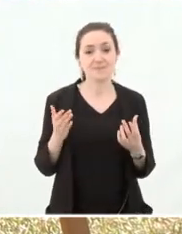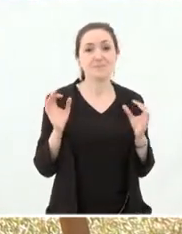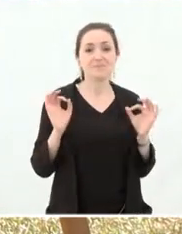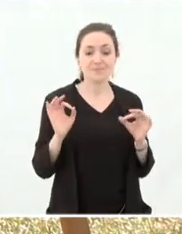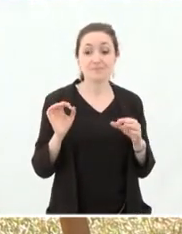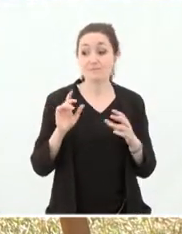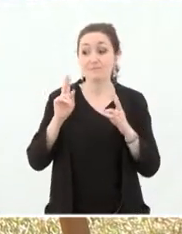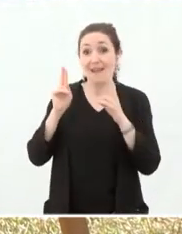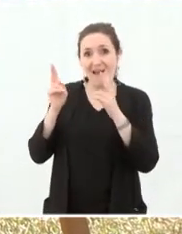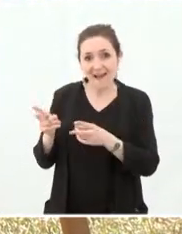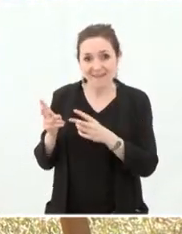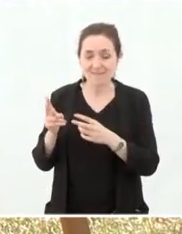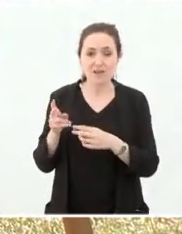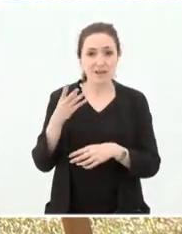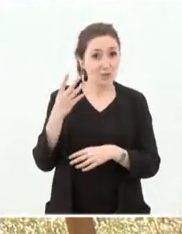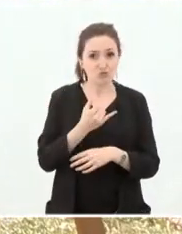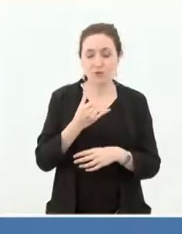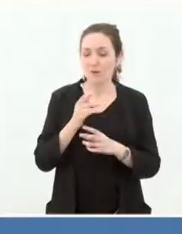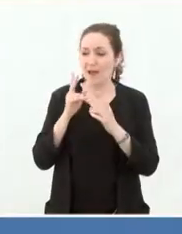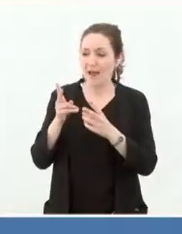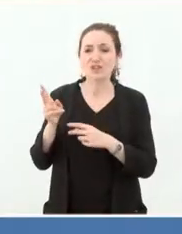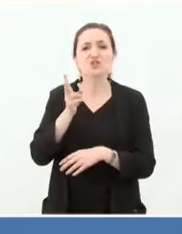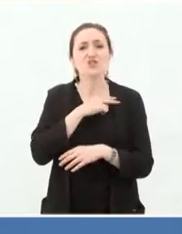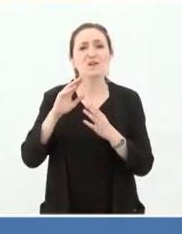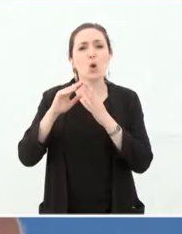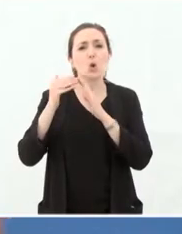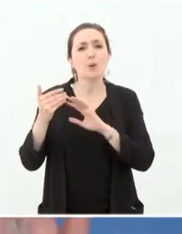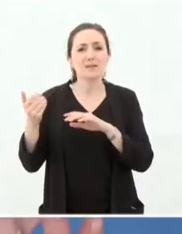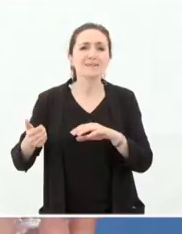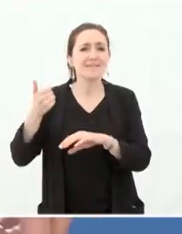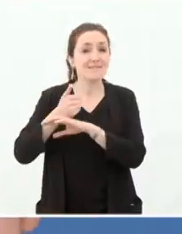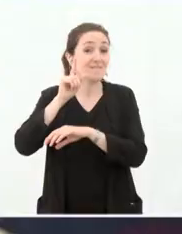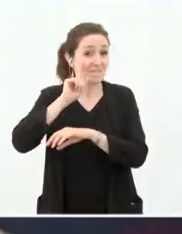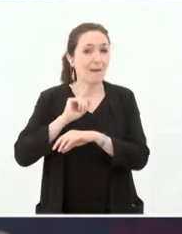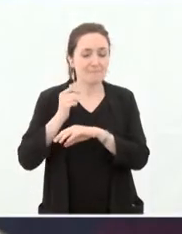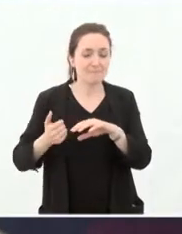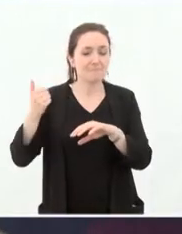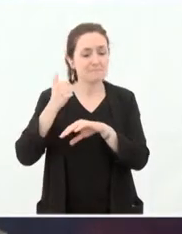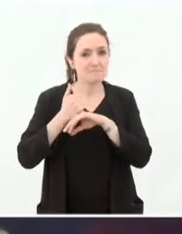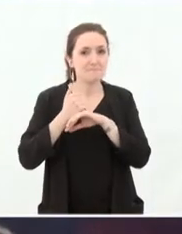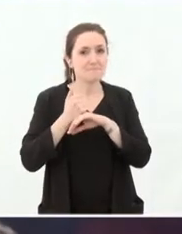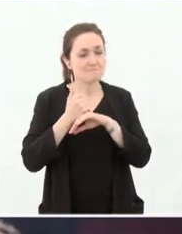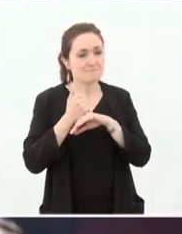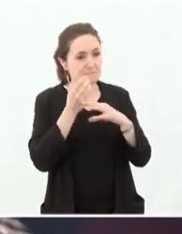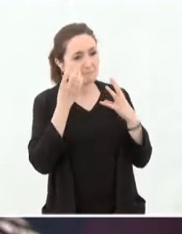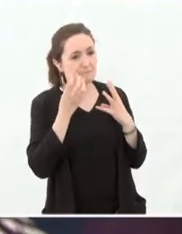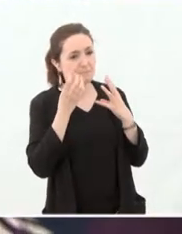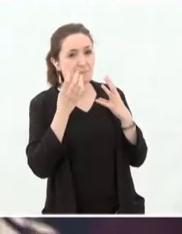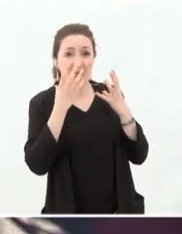Quand ils arrivent, ils sont reçus au bout de 4 jours par la chef de la communauté, parce que dans le cas présent c'est une femme qui les reçoit, elle les reçoit